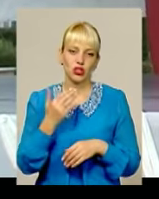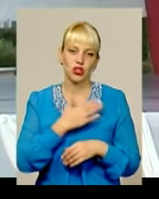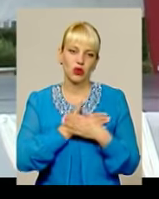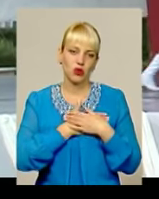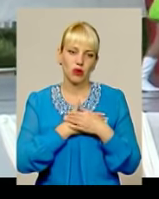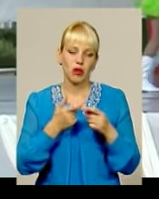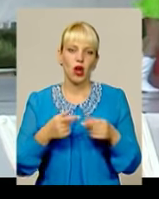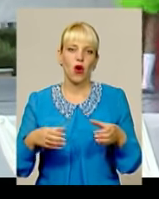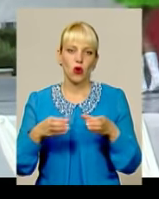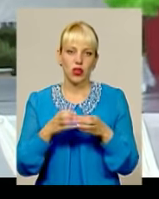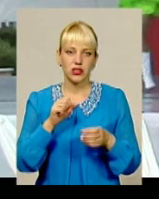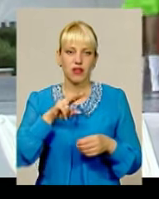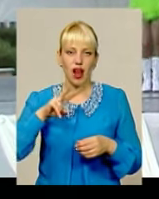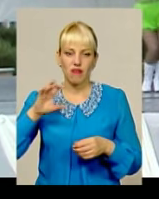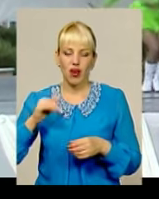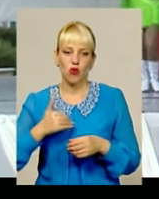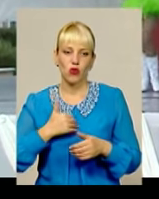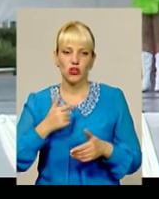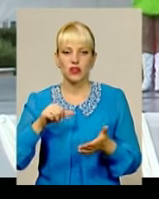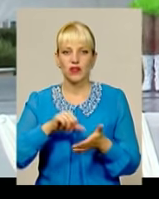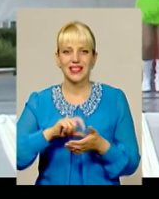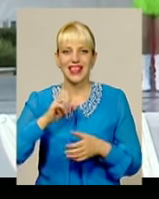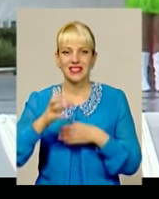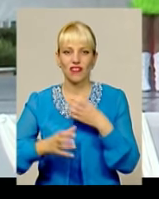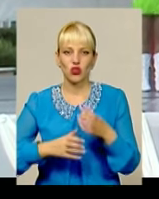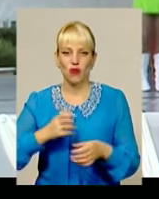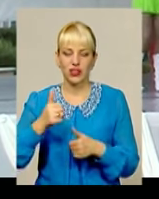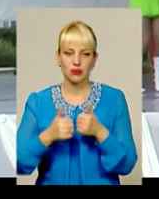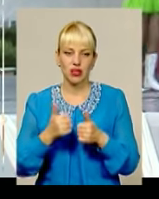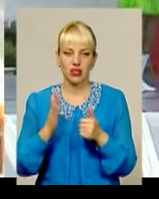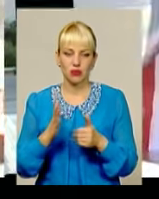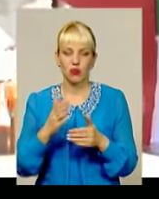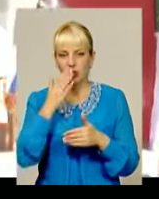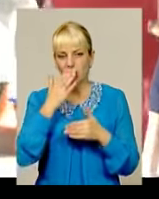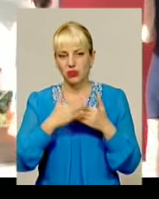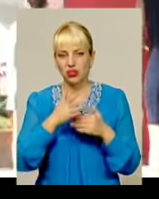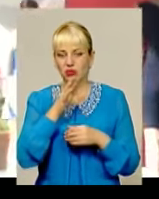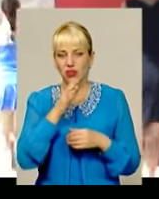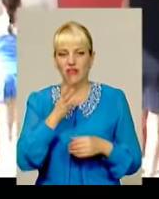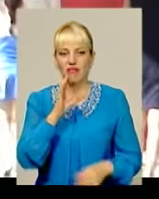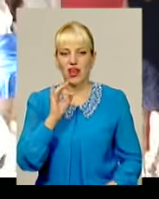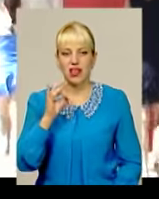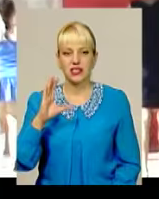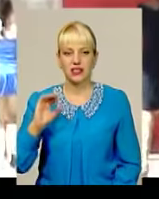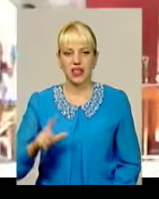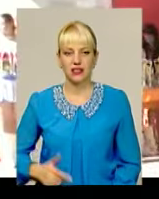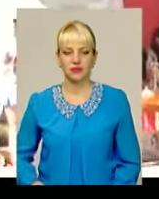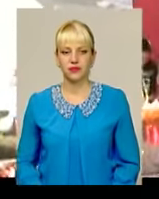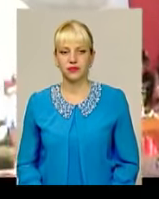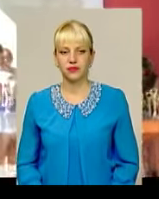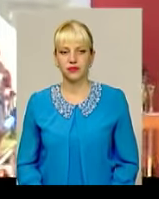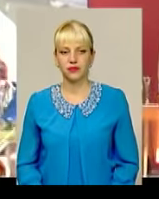колектив «Альфа» хоче виступити на світових змаганнях. Найближчі з них відбудуться вже у середині вересня. Ярослав Антошевський, Віктор Кривий. Для